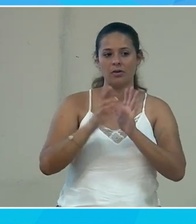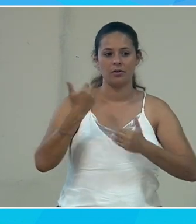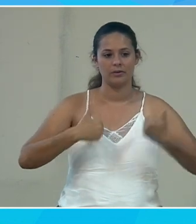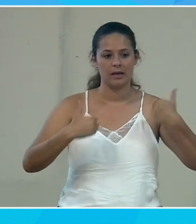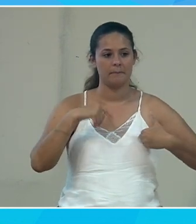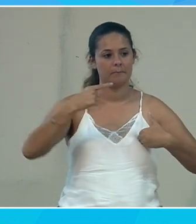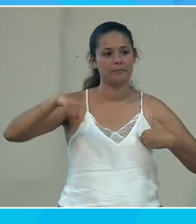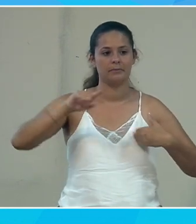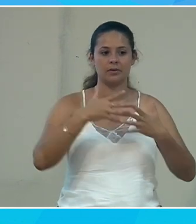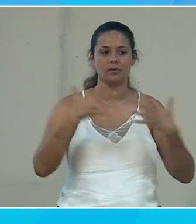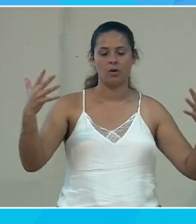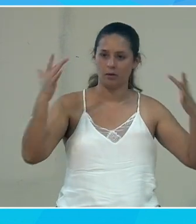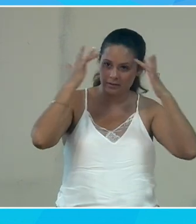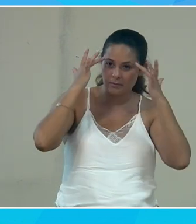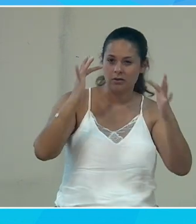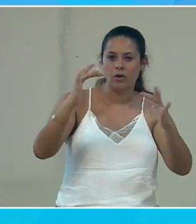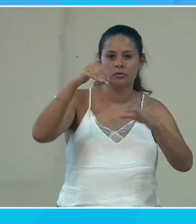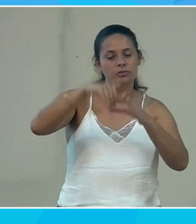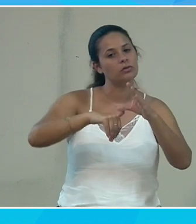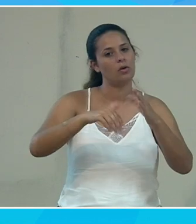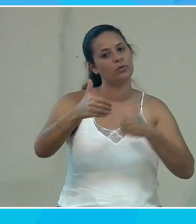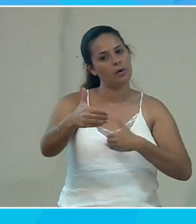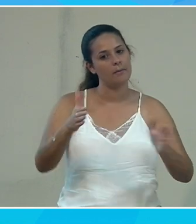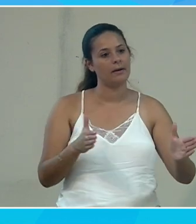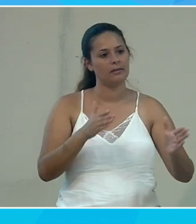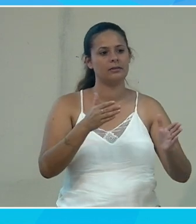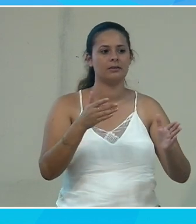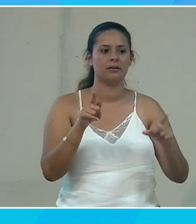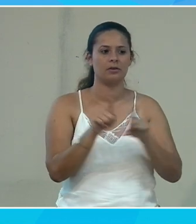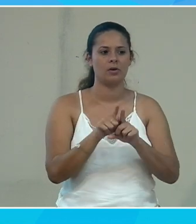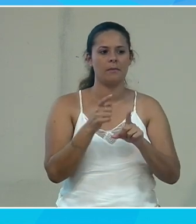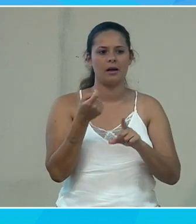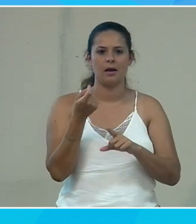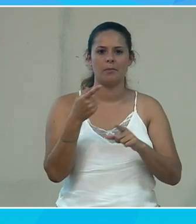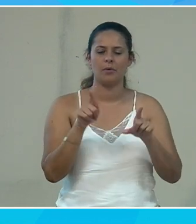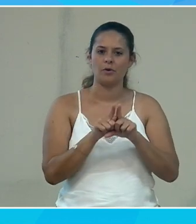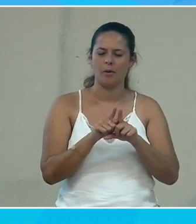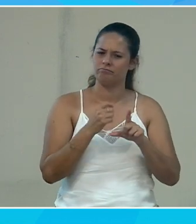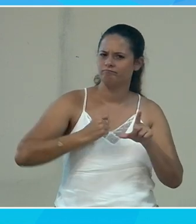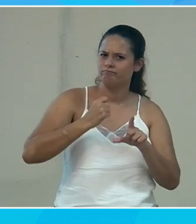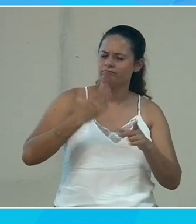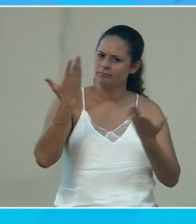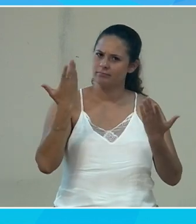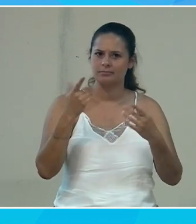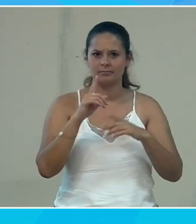et qui ont une grande expertise dans le domaine elles m'ont fait un peu du coup en disant n'est-ce pas